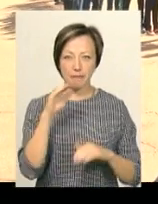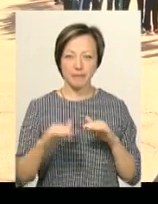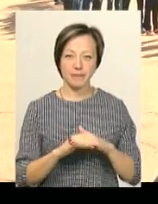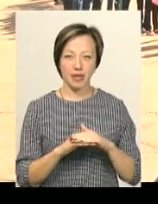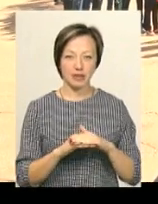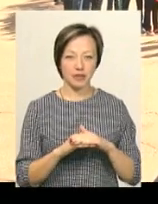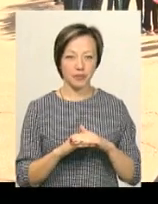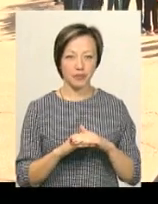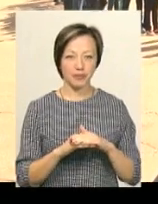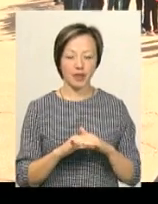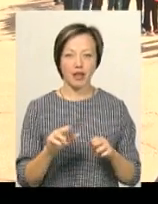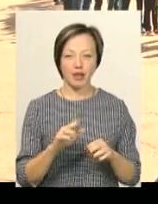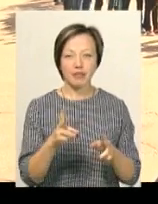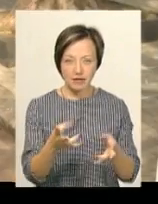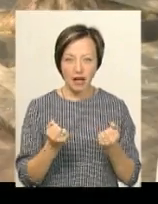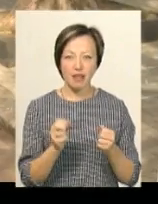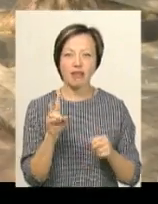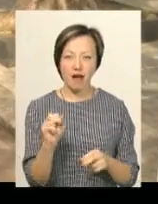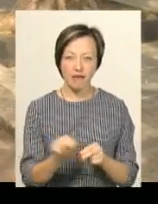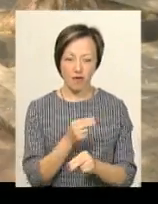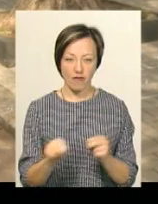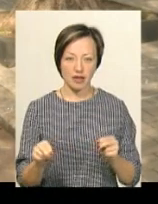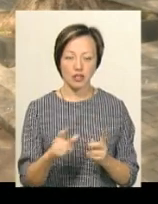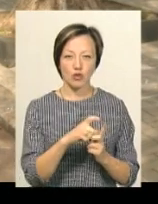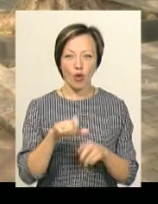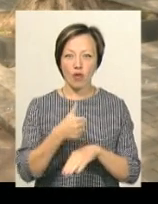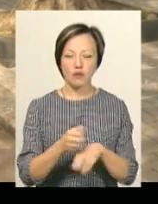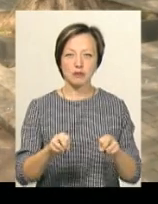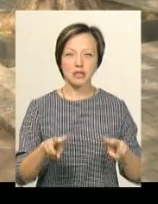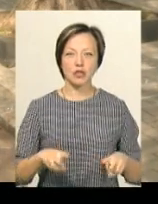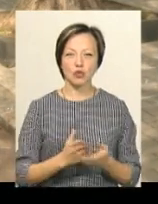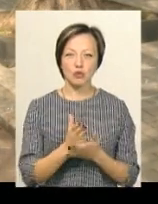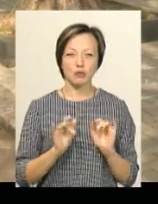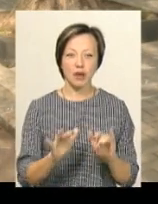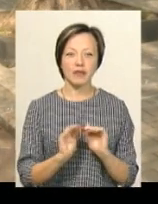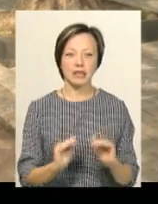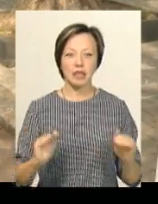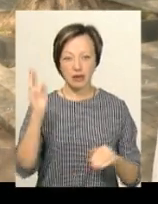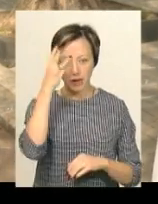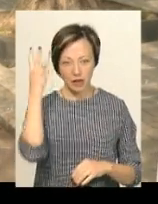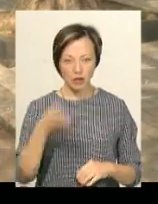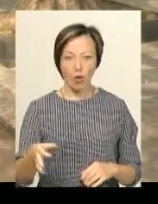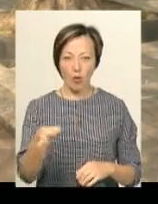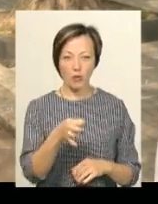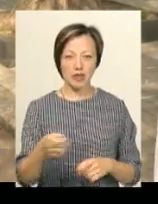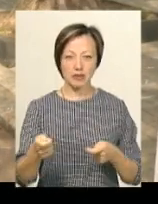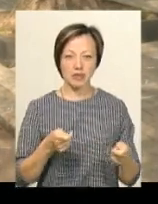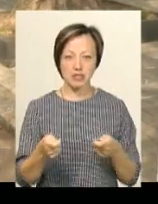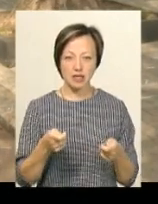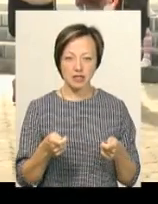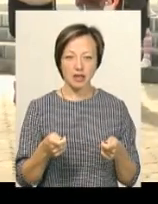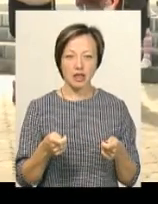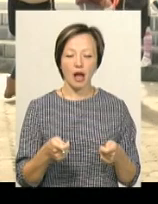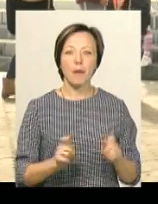виховання. За словами головного спеціаліста служби у справах дітей Хмельницької облдержадміністрації